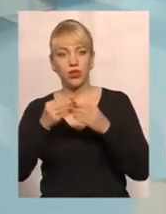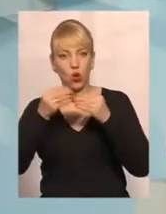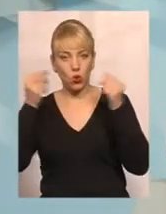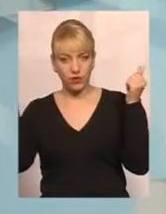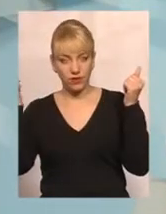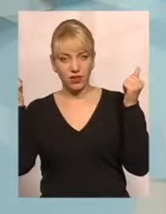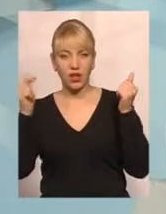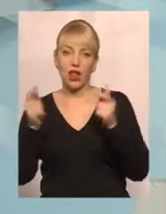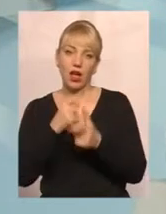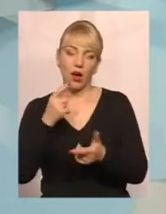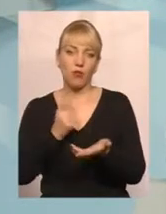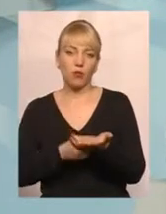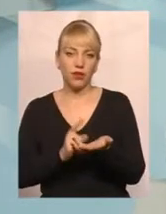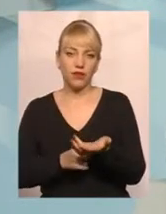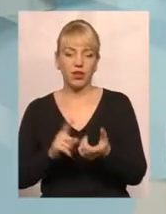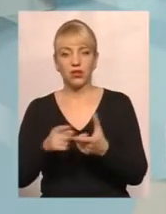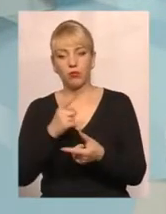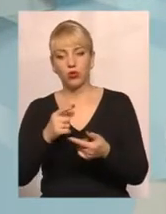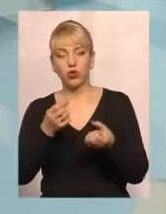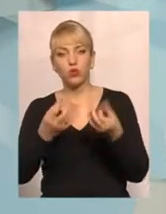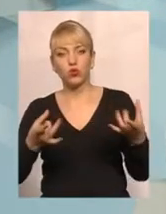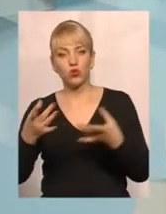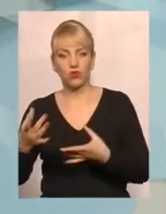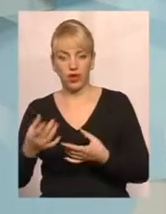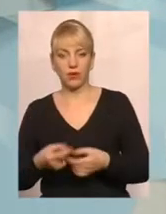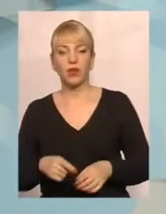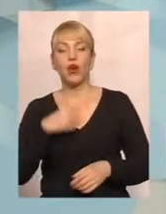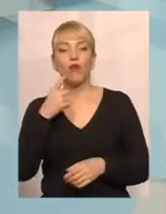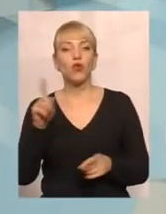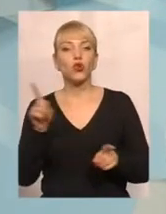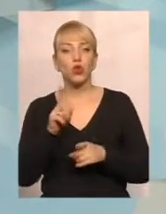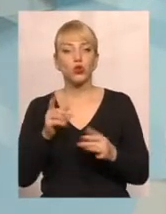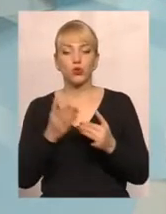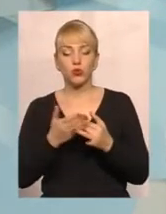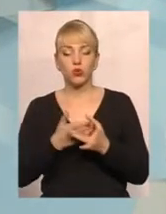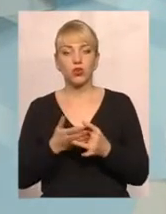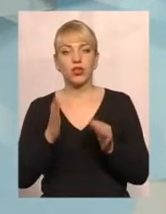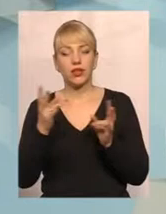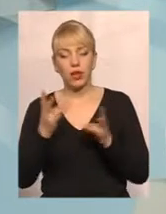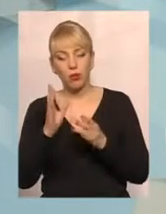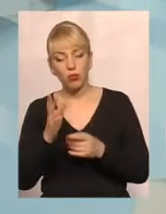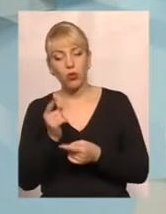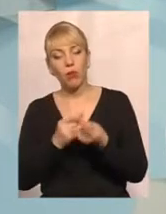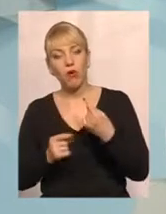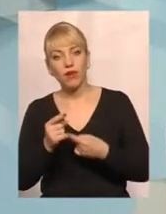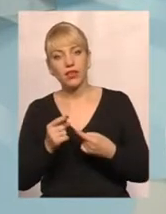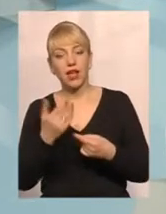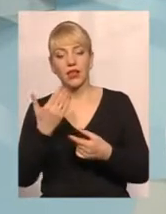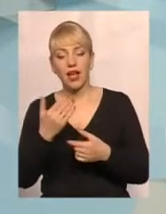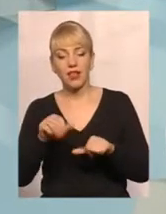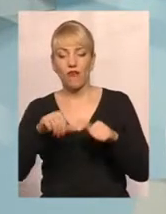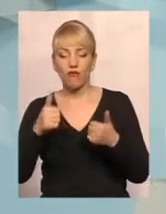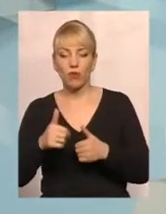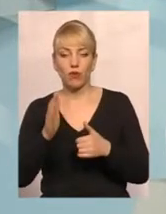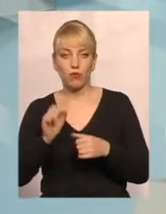або ж підтвердили чи спростували ті чи інші твердження. Кажуть, що субсидію доведеться повертати, а її оформлення може